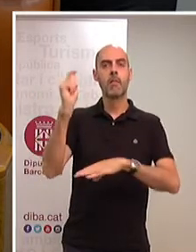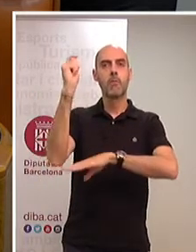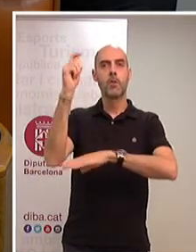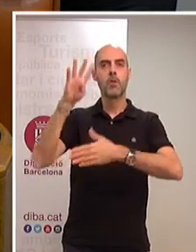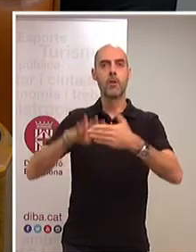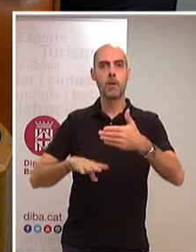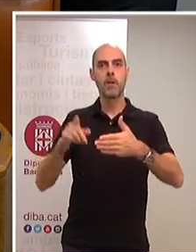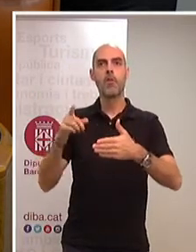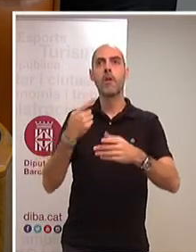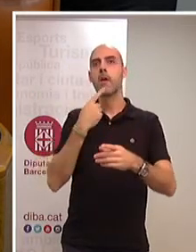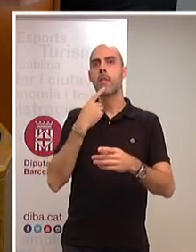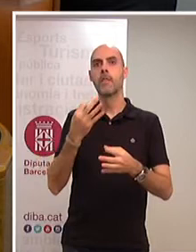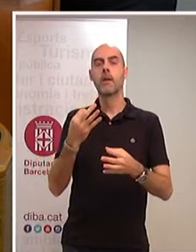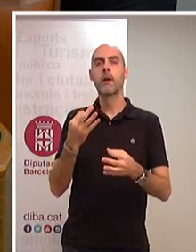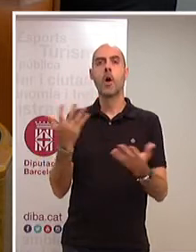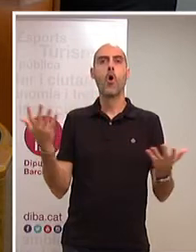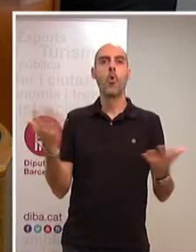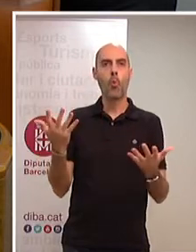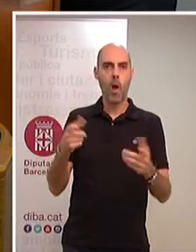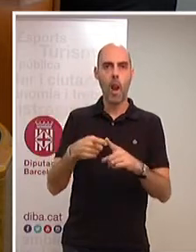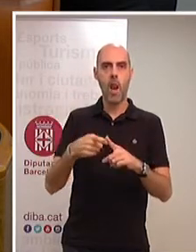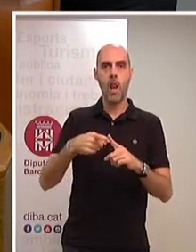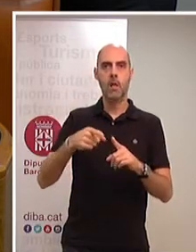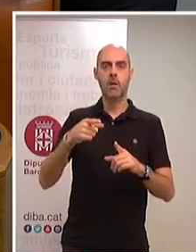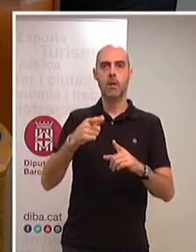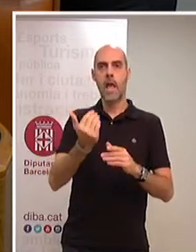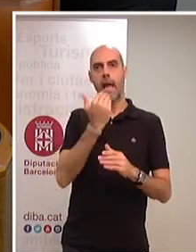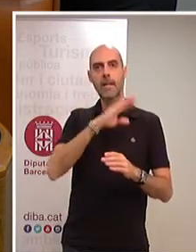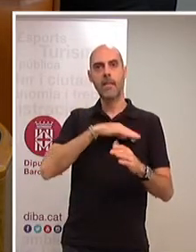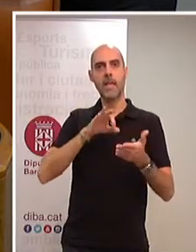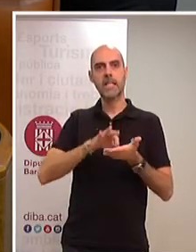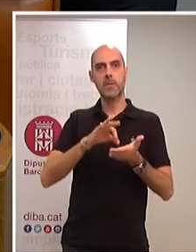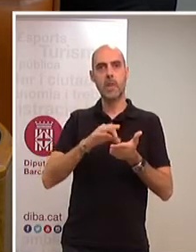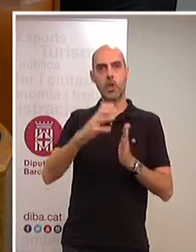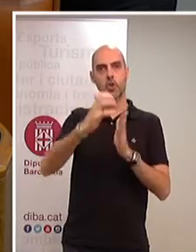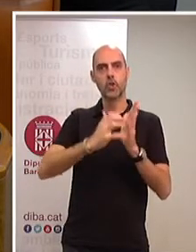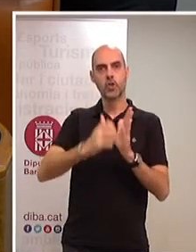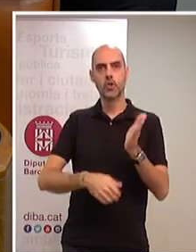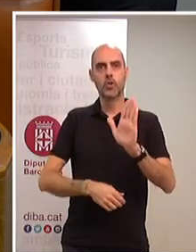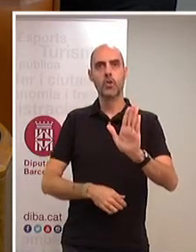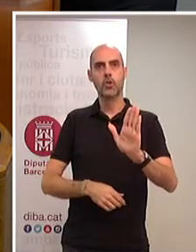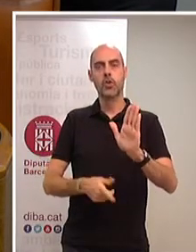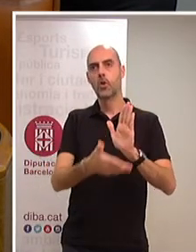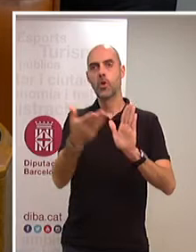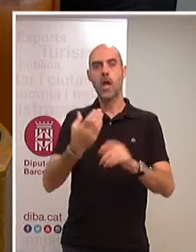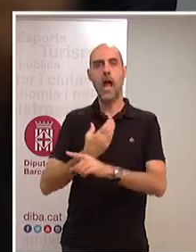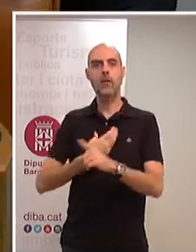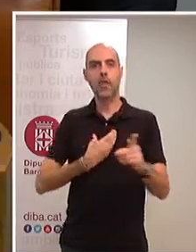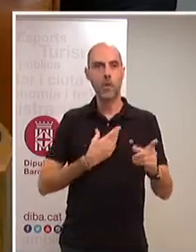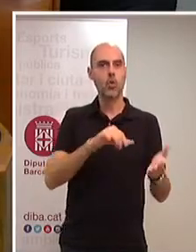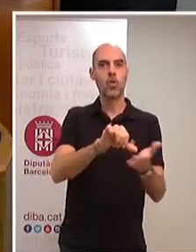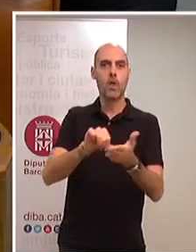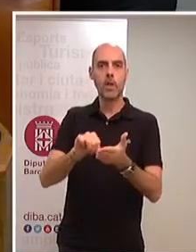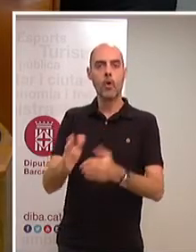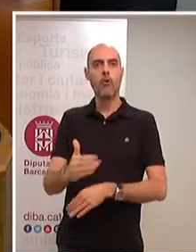defineixi quina ha de ser la seva carta de serveis i que qualsevol ciutadà i qualsevol ajuntament sàpiga què rep